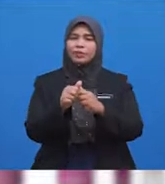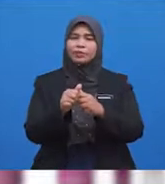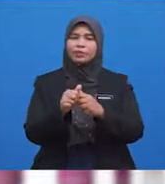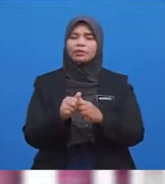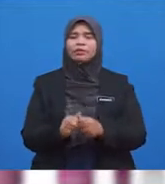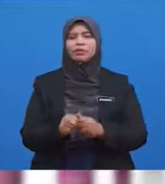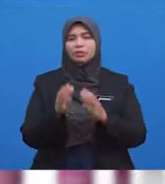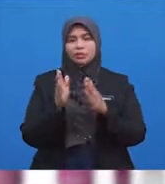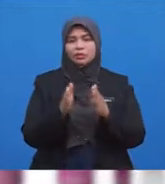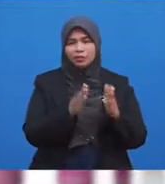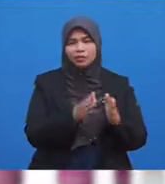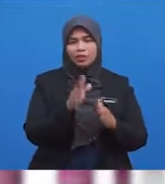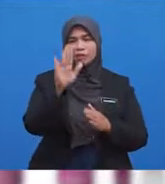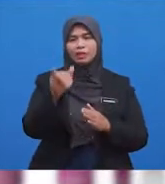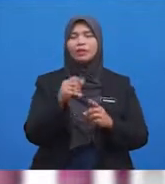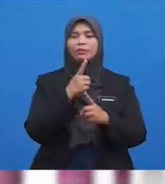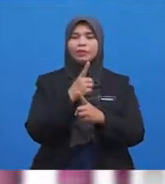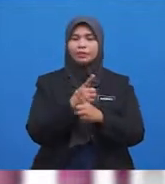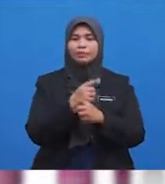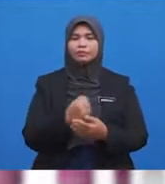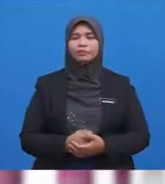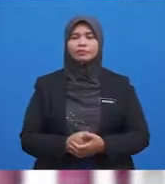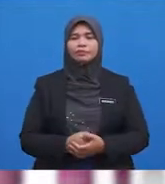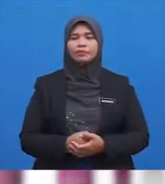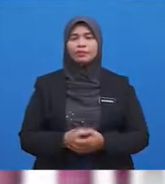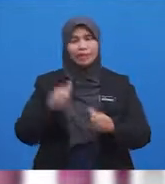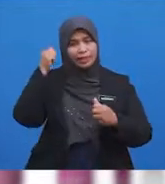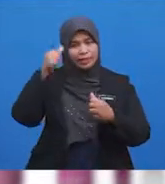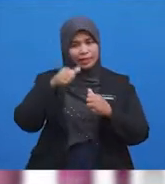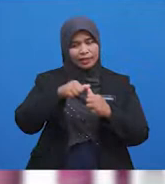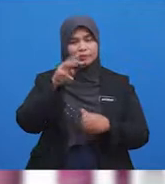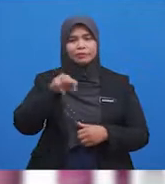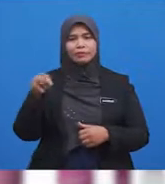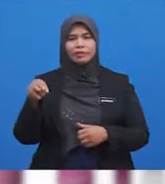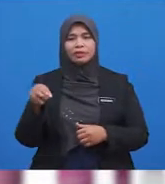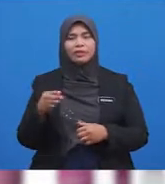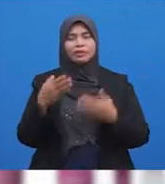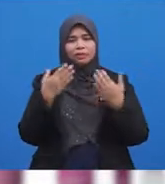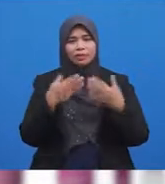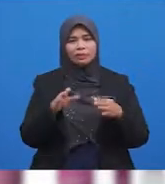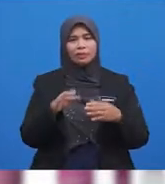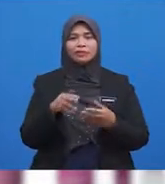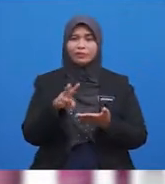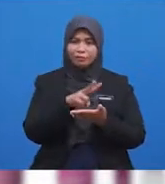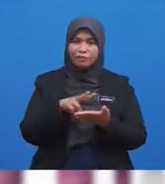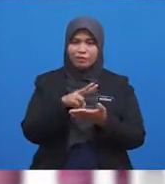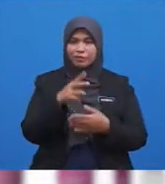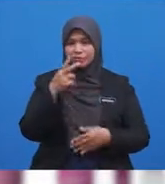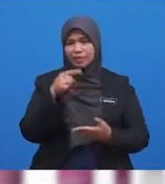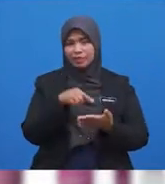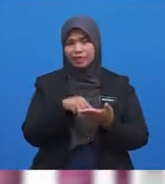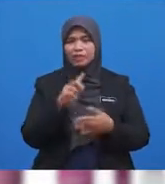tertib dengan betul. Ingat, murid-murid, selepas tayangan video ini,